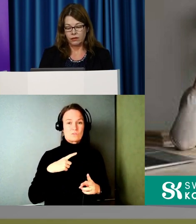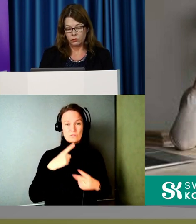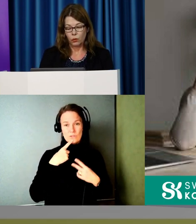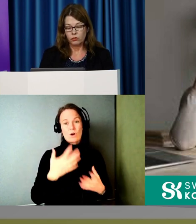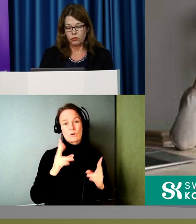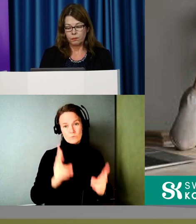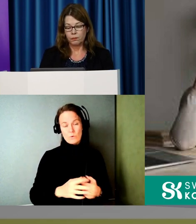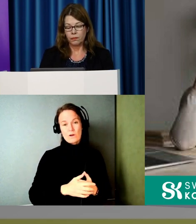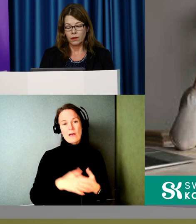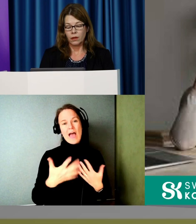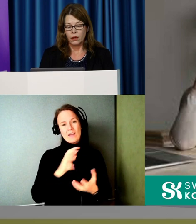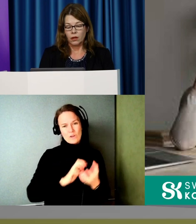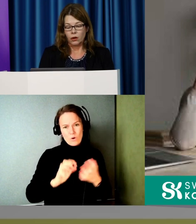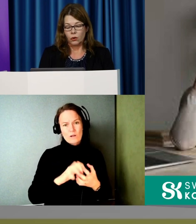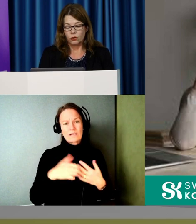det är svårt.